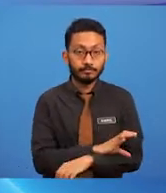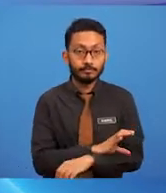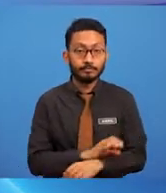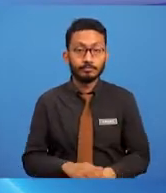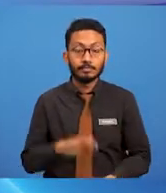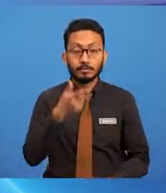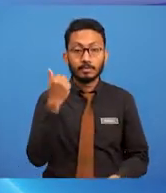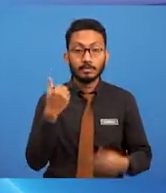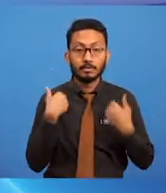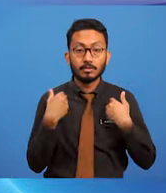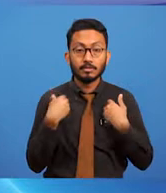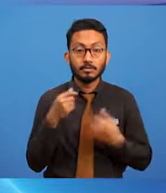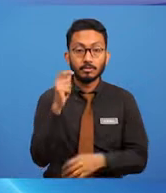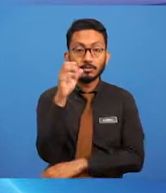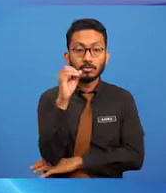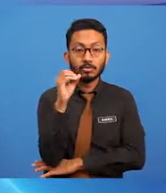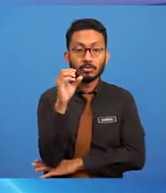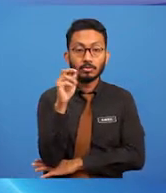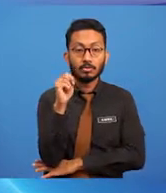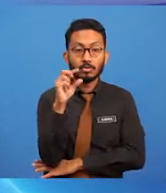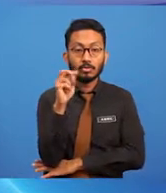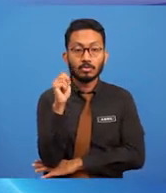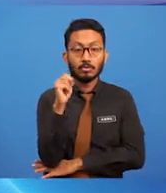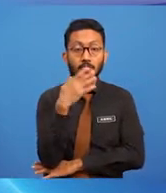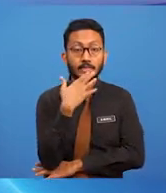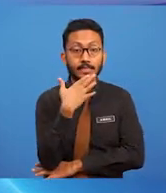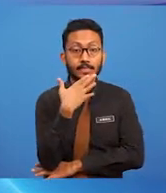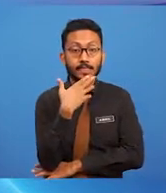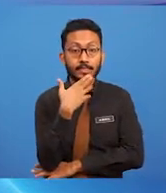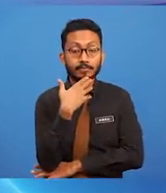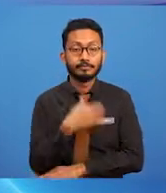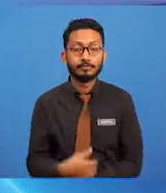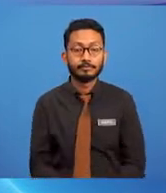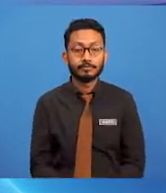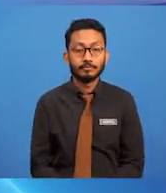warna yang berubah ataupun shade of color.